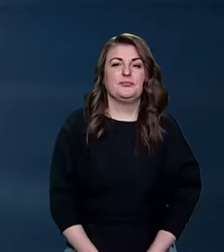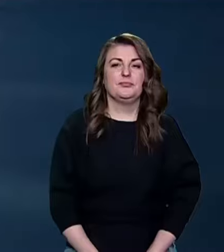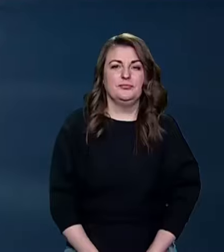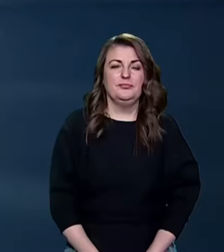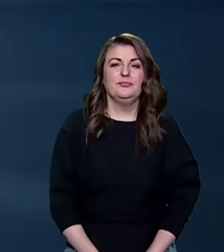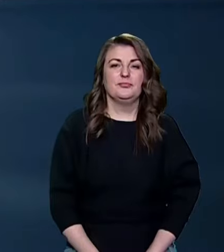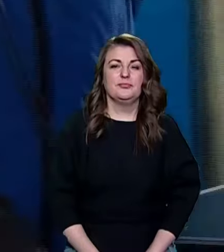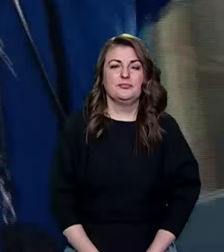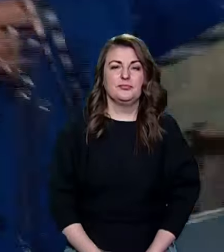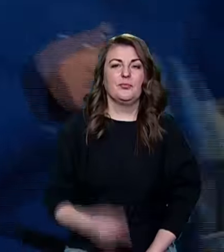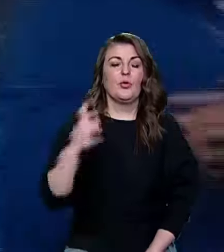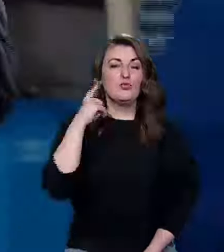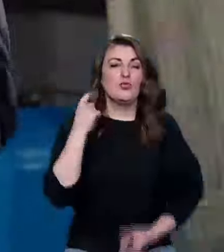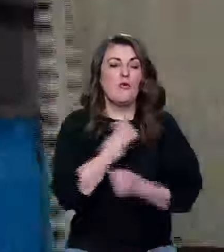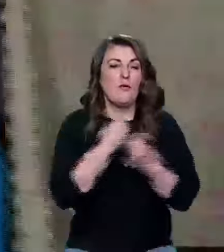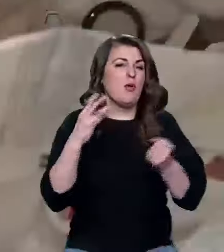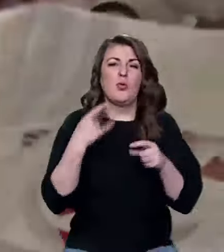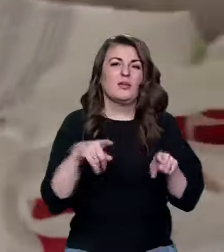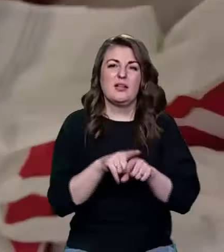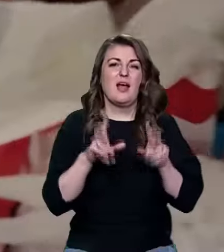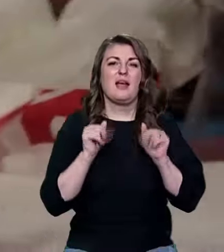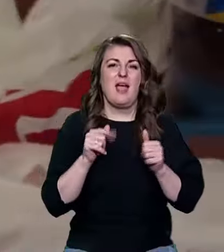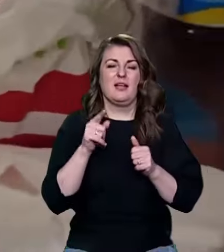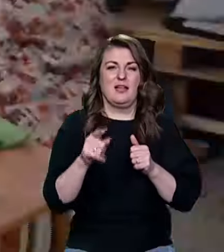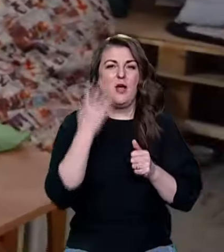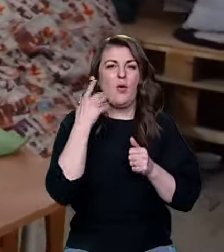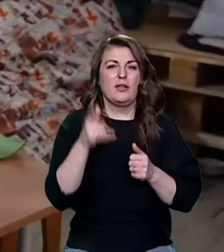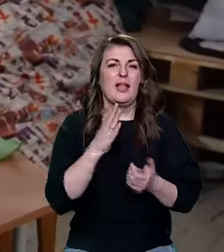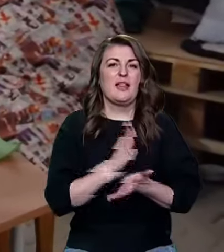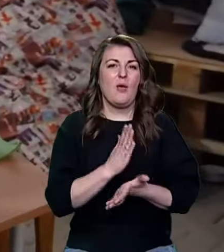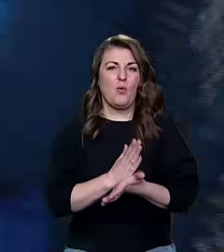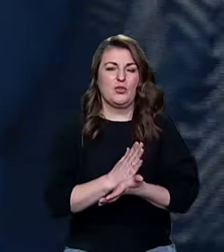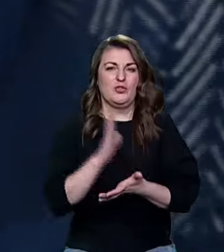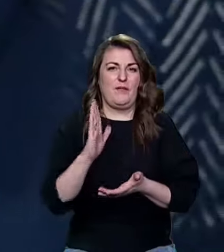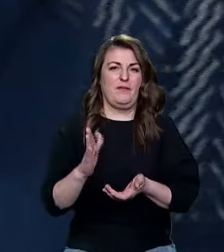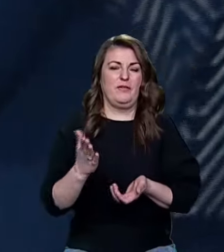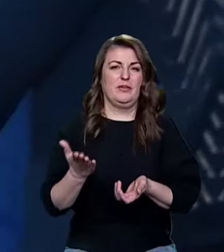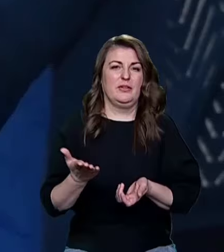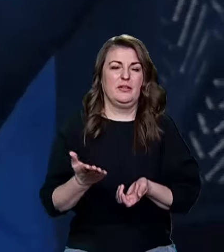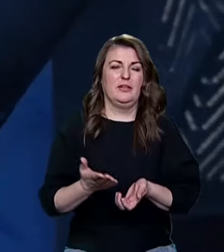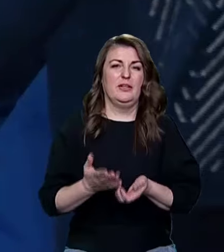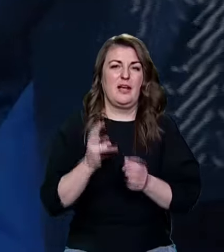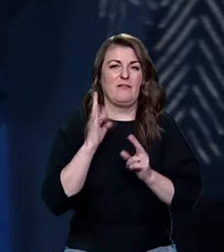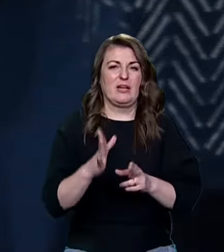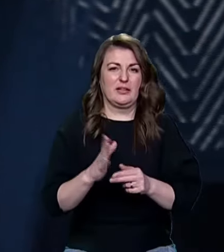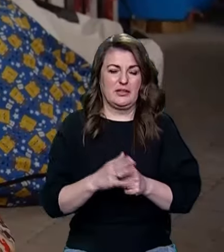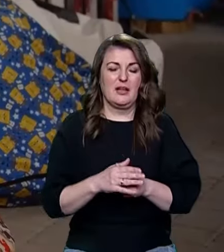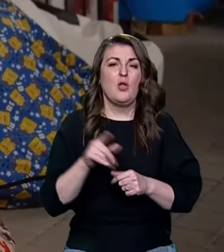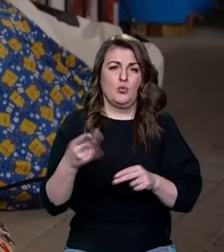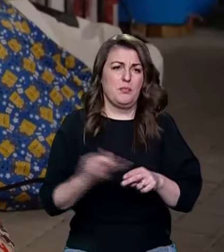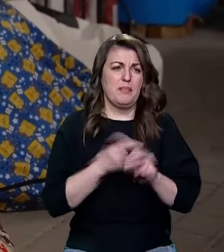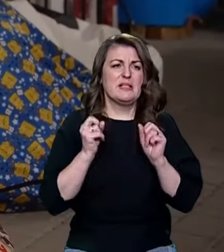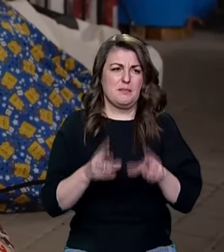Чутно вибух, але не так, як ти, коли знаходишся в квартирі. Тут